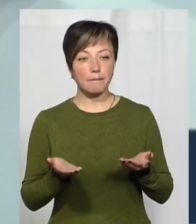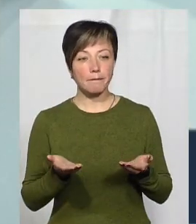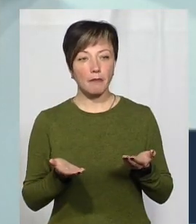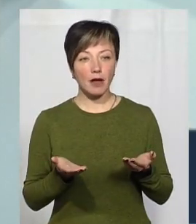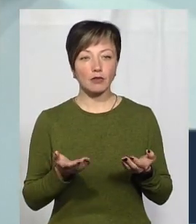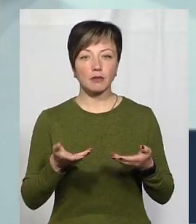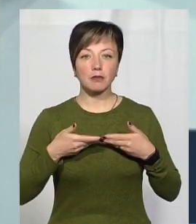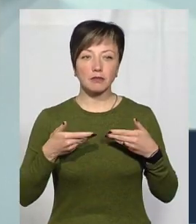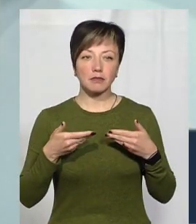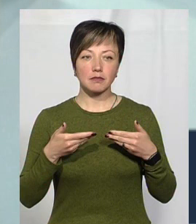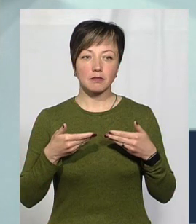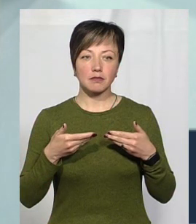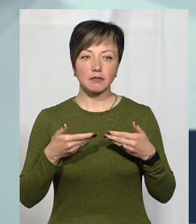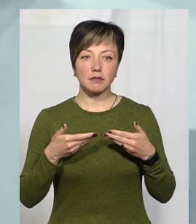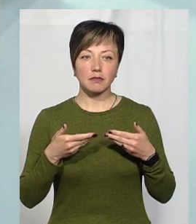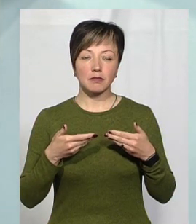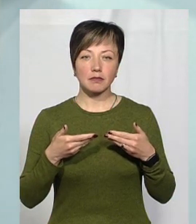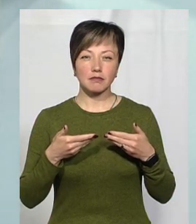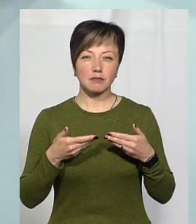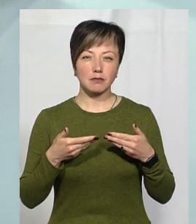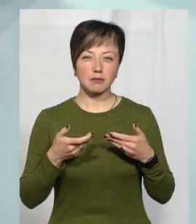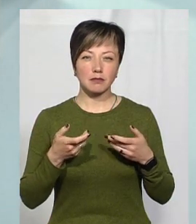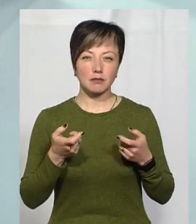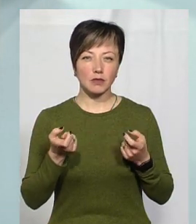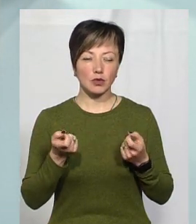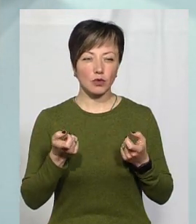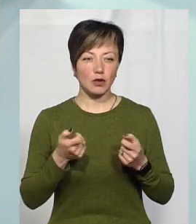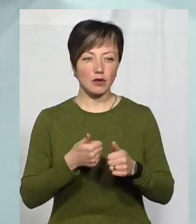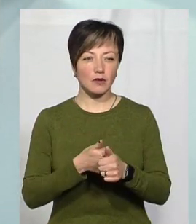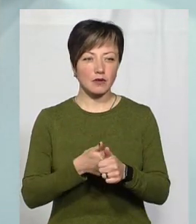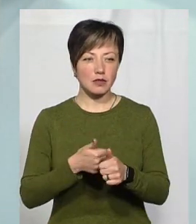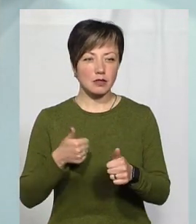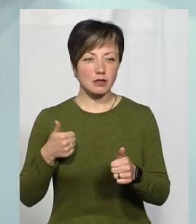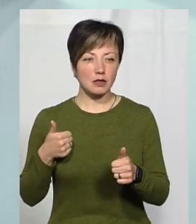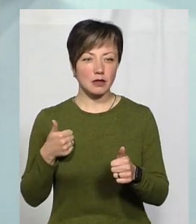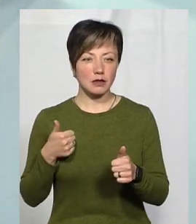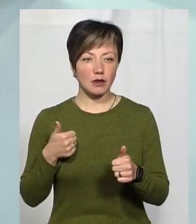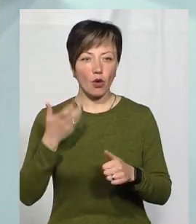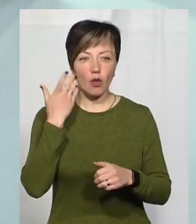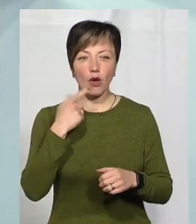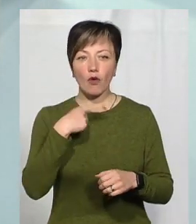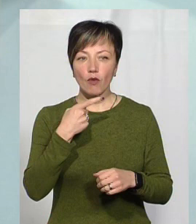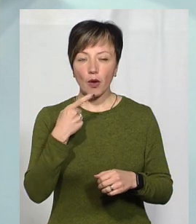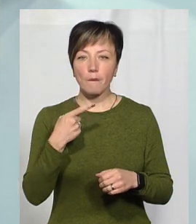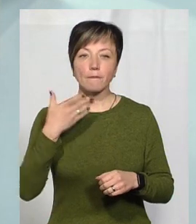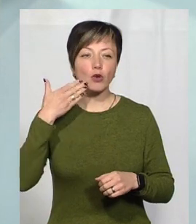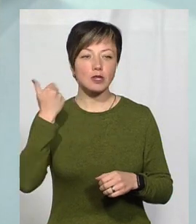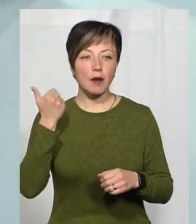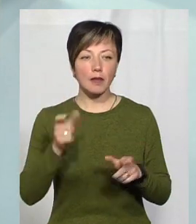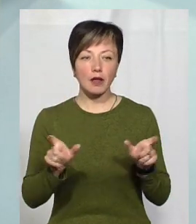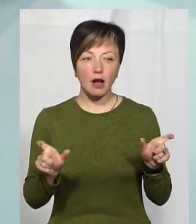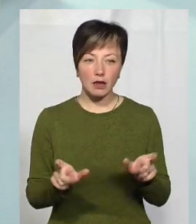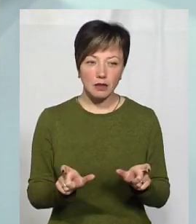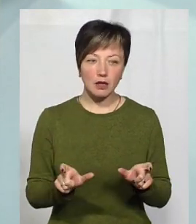дещо відстали від неї. Тому що, коли ми говоримо, що послаблення карантину,